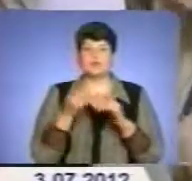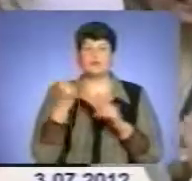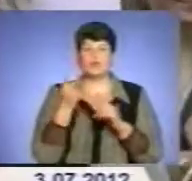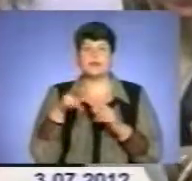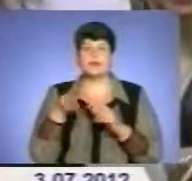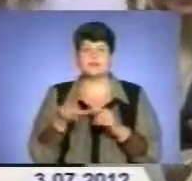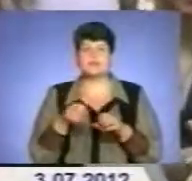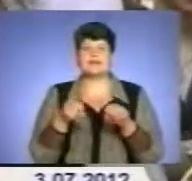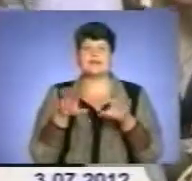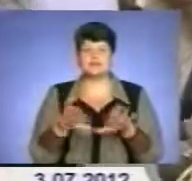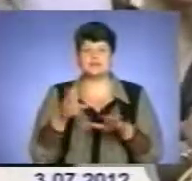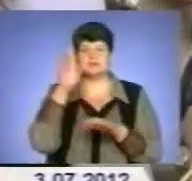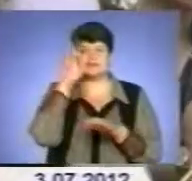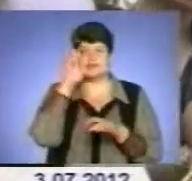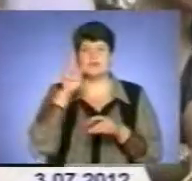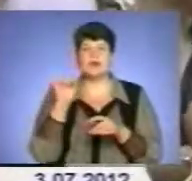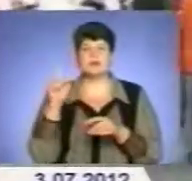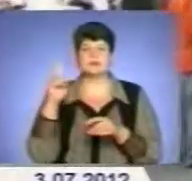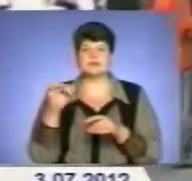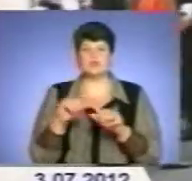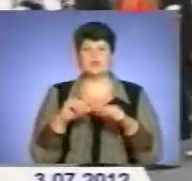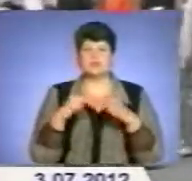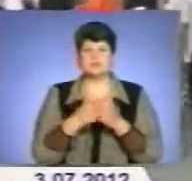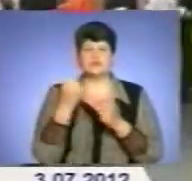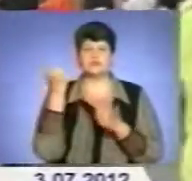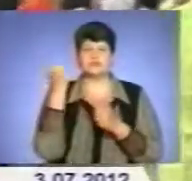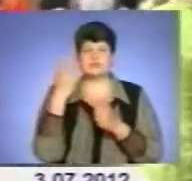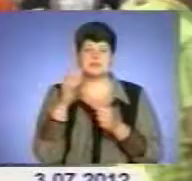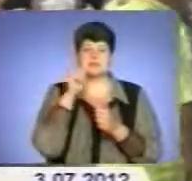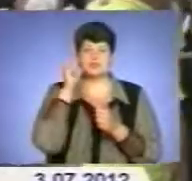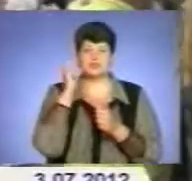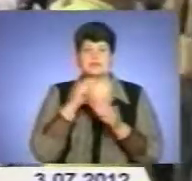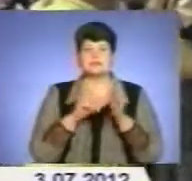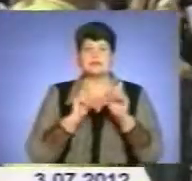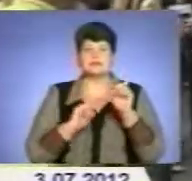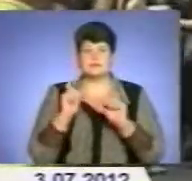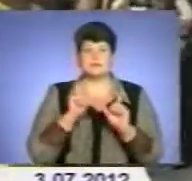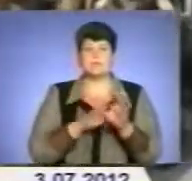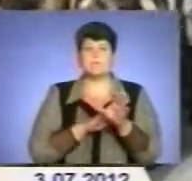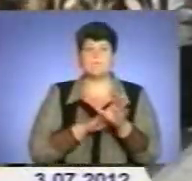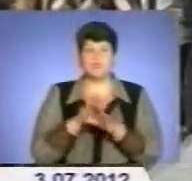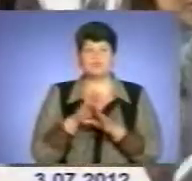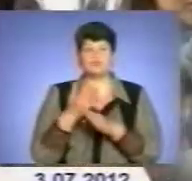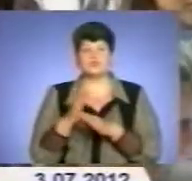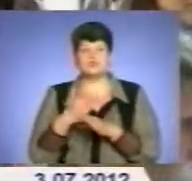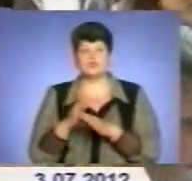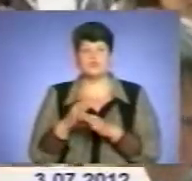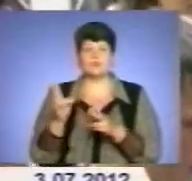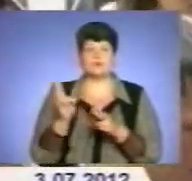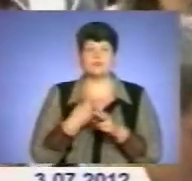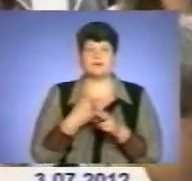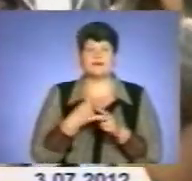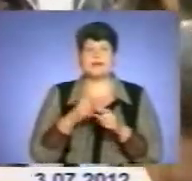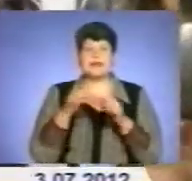рішенням Державної акредитаційної комісії 14 українських вищого навчальних закладів були повністю або частково позбавлені ліцензії